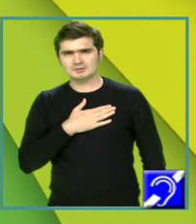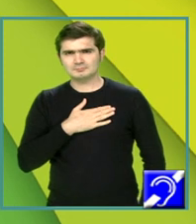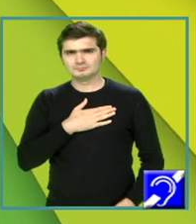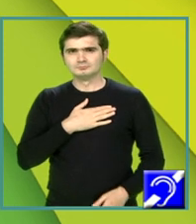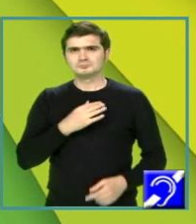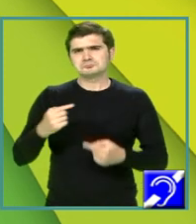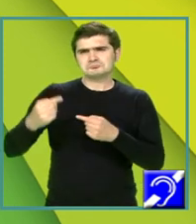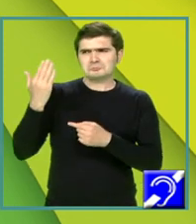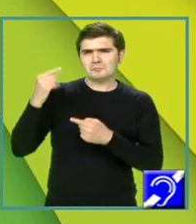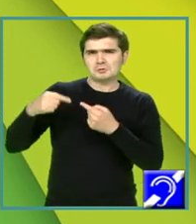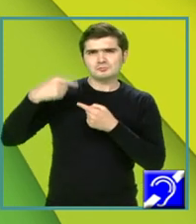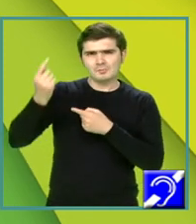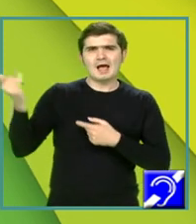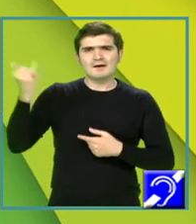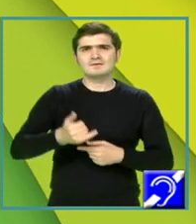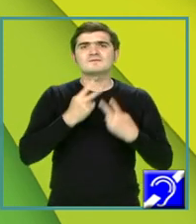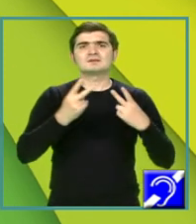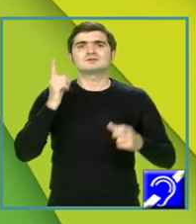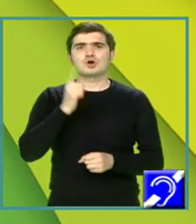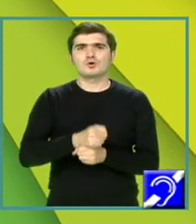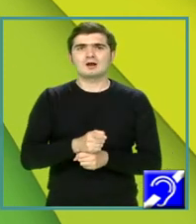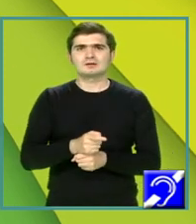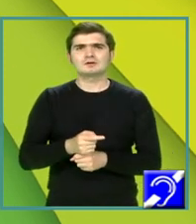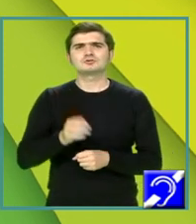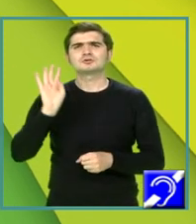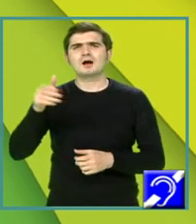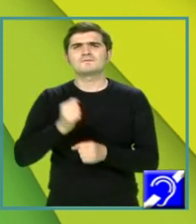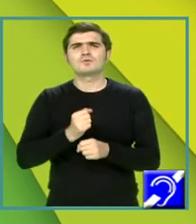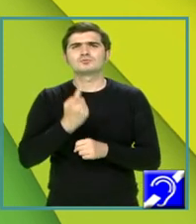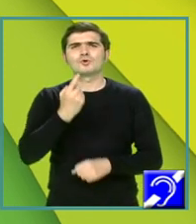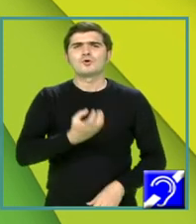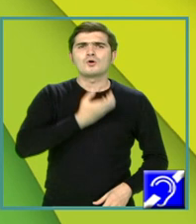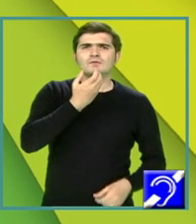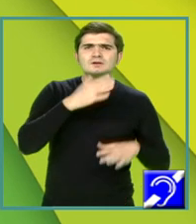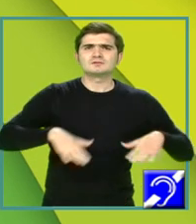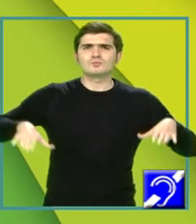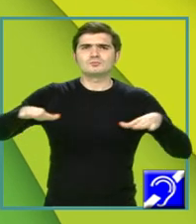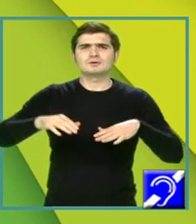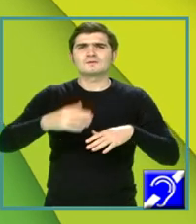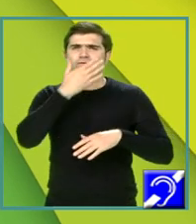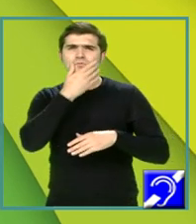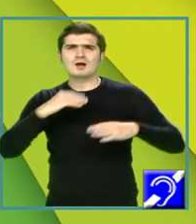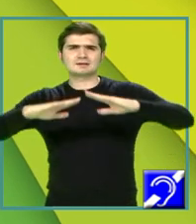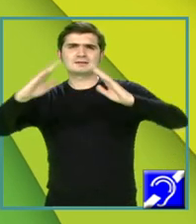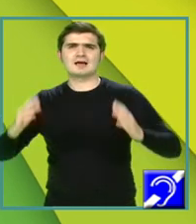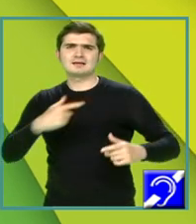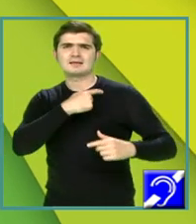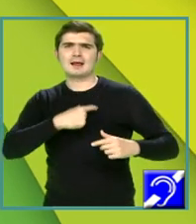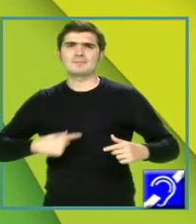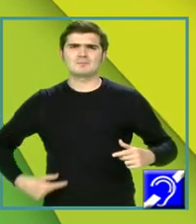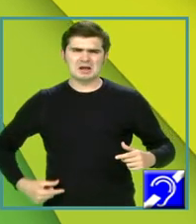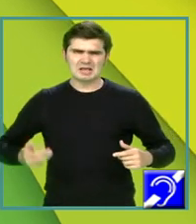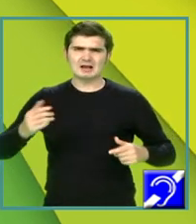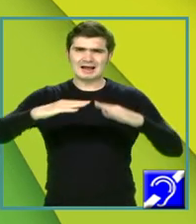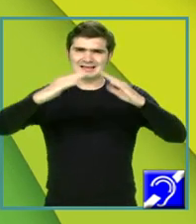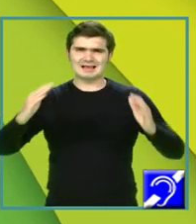urmă, făcu o vizită în Oradea. Ținu cu acel prilej o conferință publică în eleganta sală a primăriei. Sala fu plină